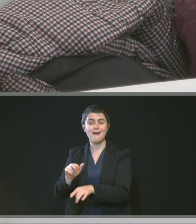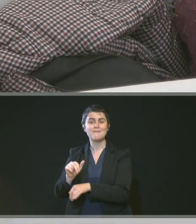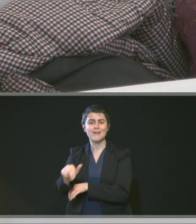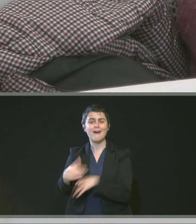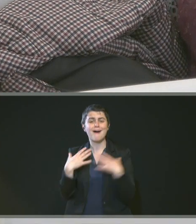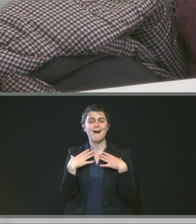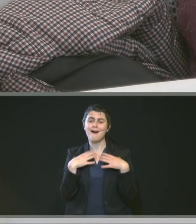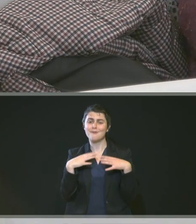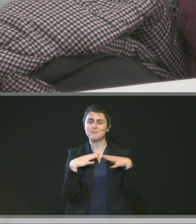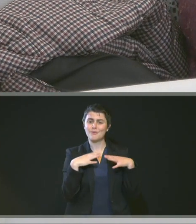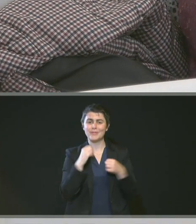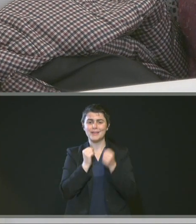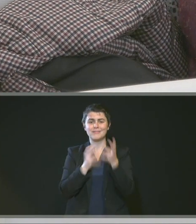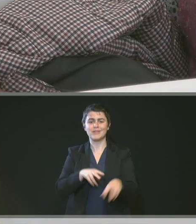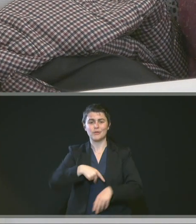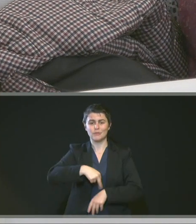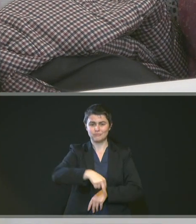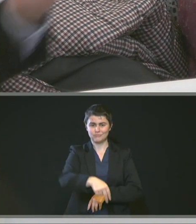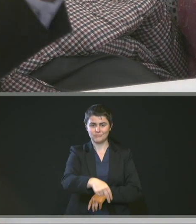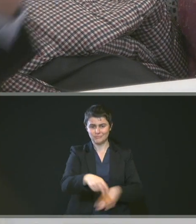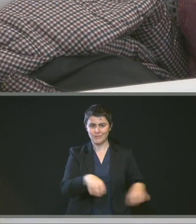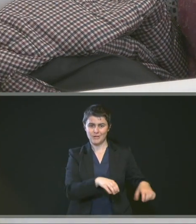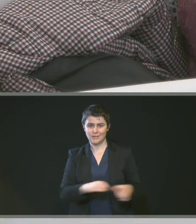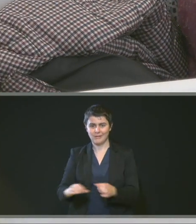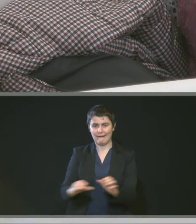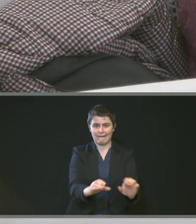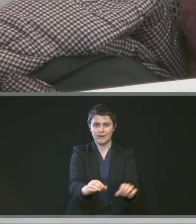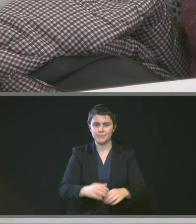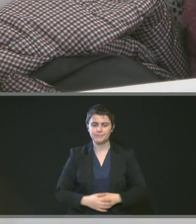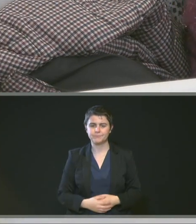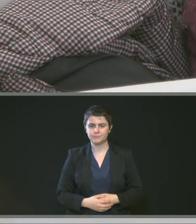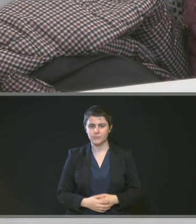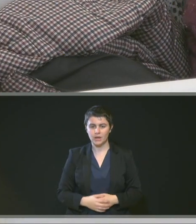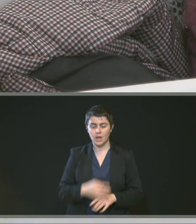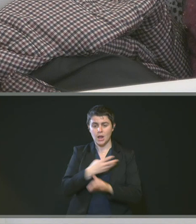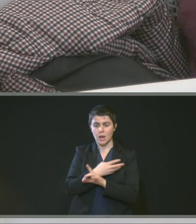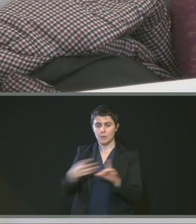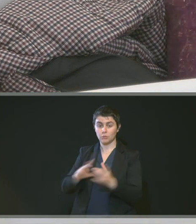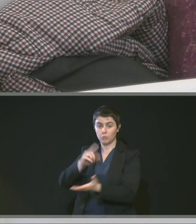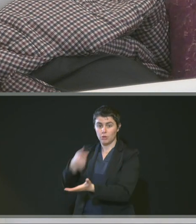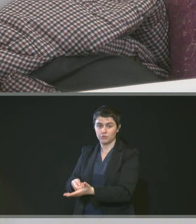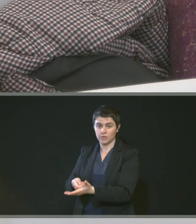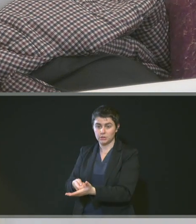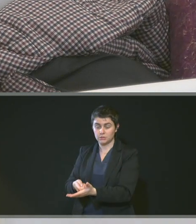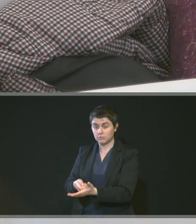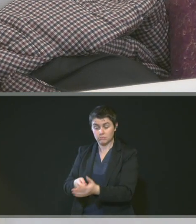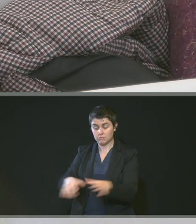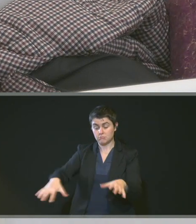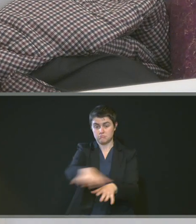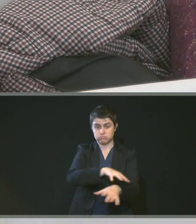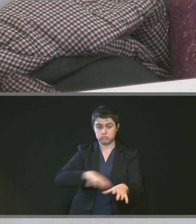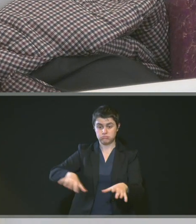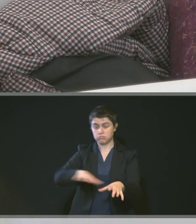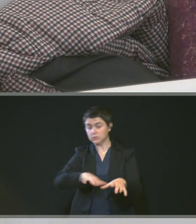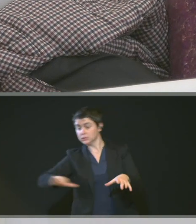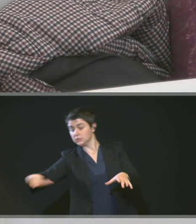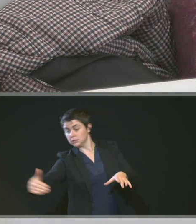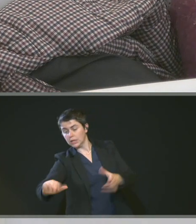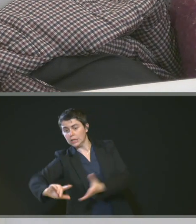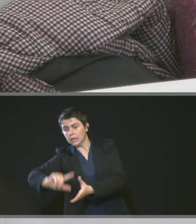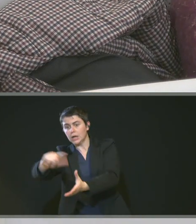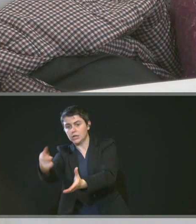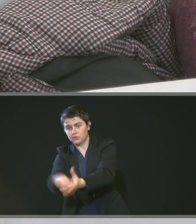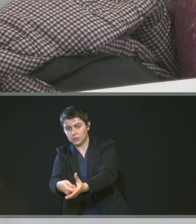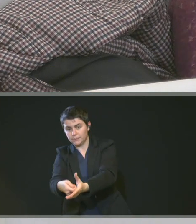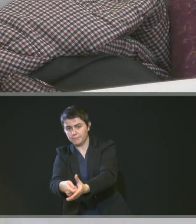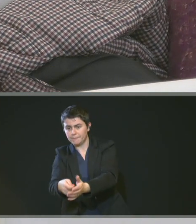acquisition d'une propriété. On est en train d'acheter, enfin, la métropole achète tout le lot qui est juste derrière. Alors là,